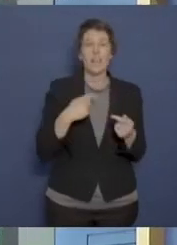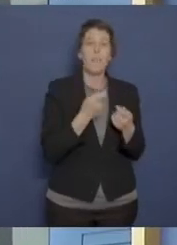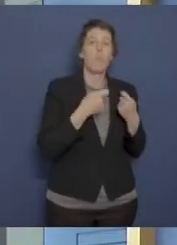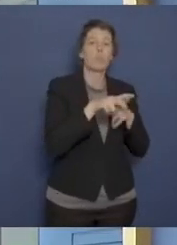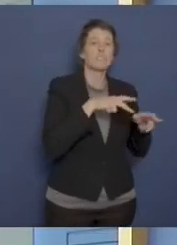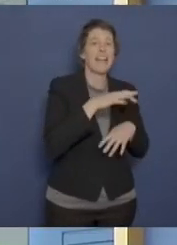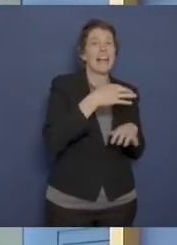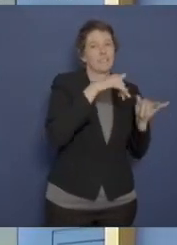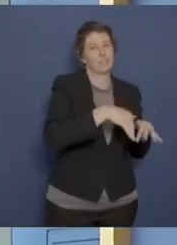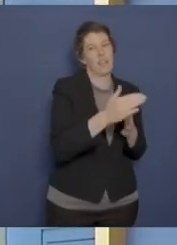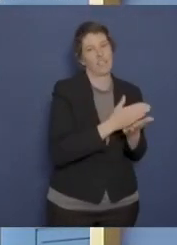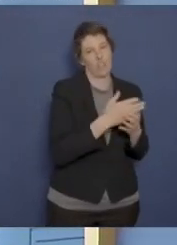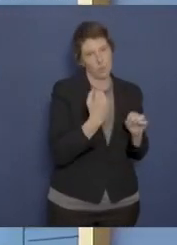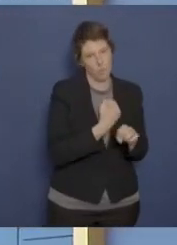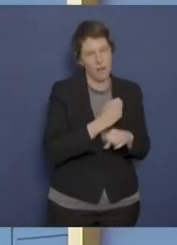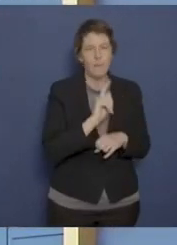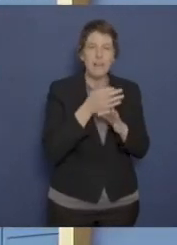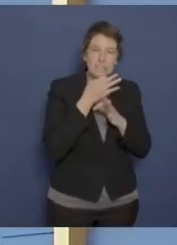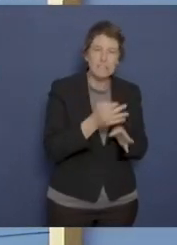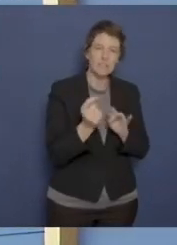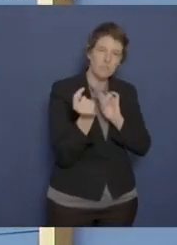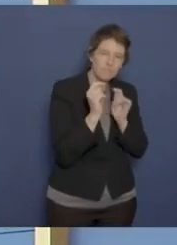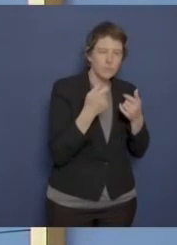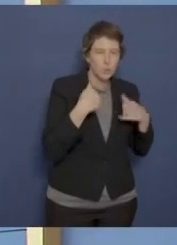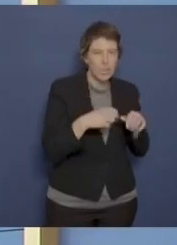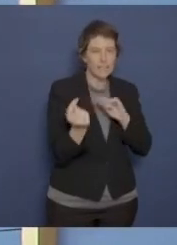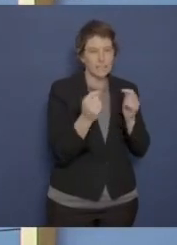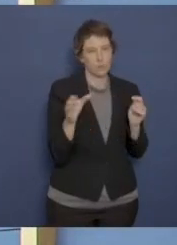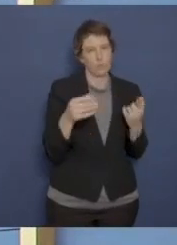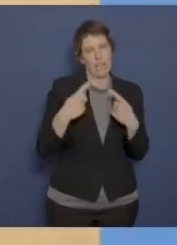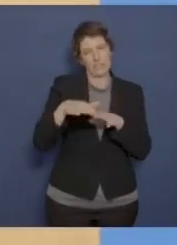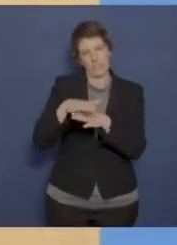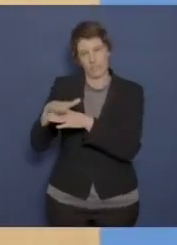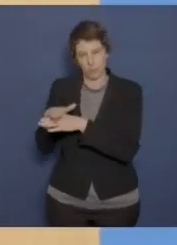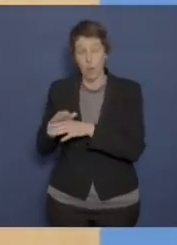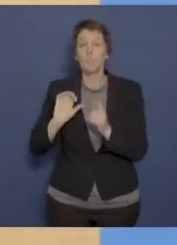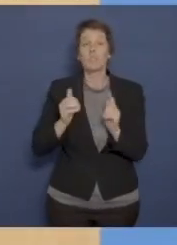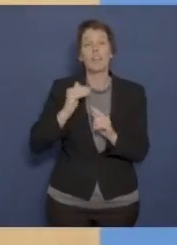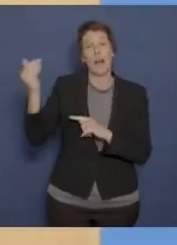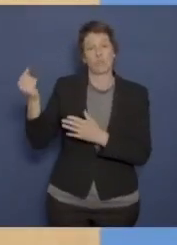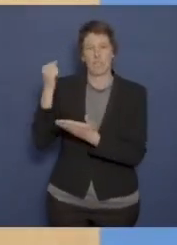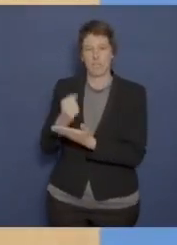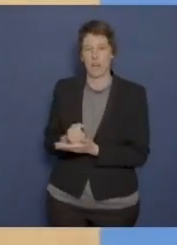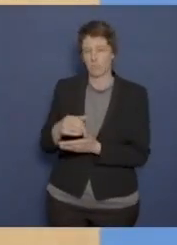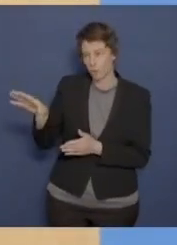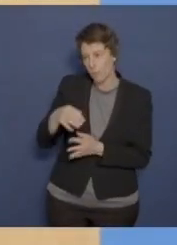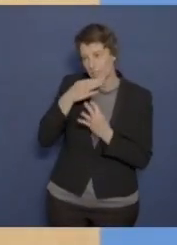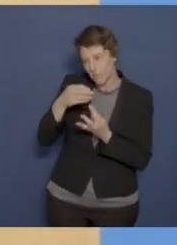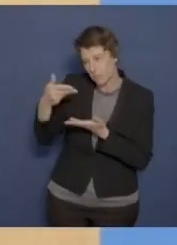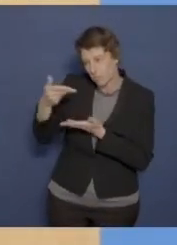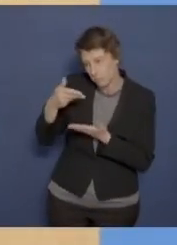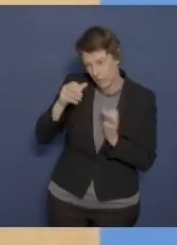einer strengen Diskussion oder Absprache mit den anderen Ressorts, vor allen Dingen mit dem Auswärtigen Amt